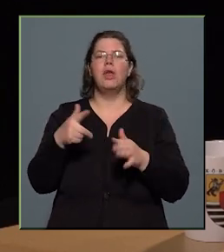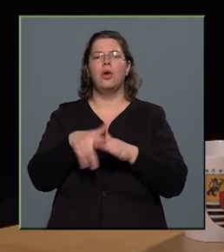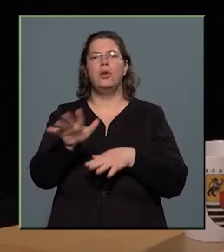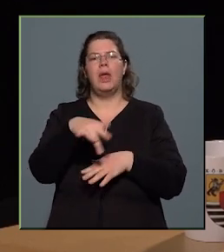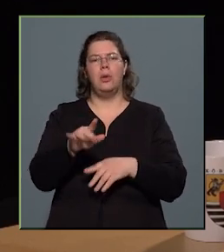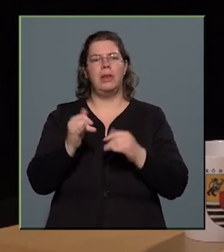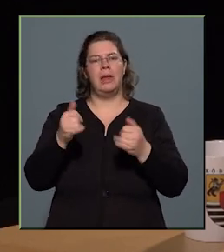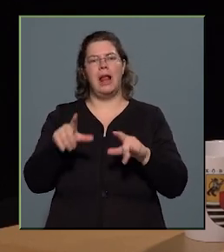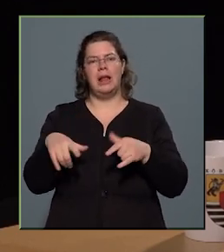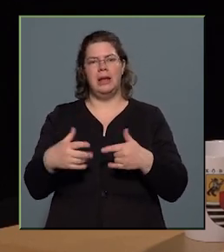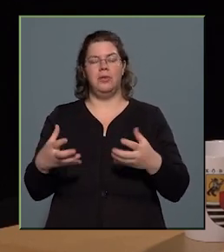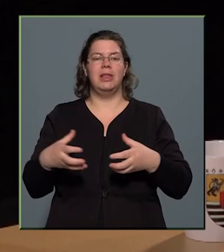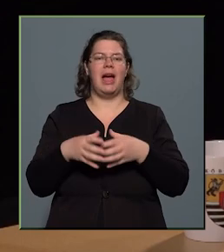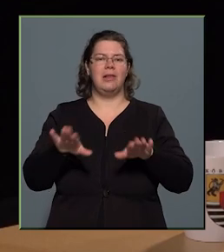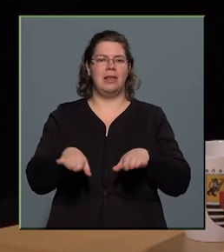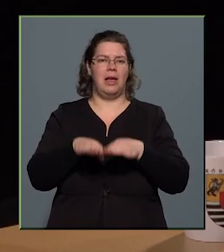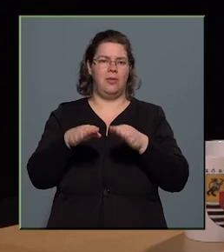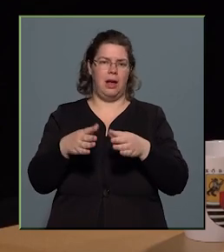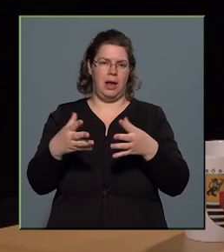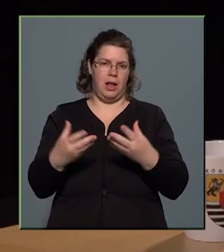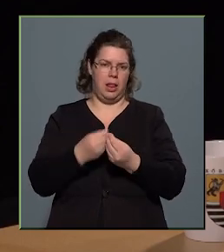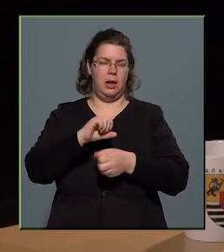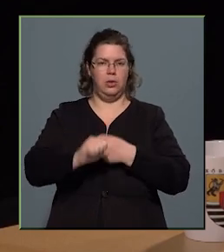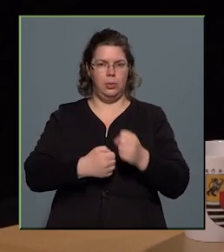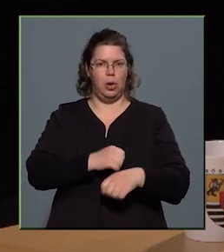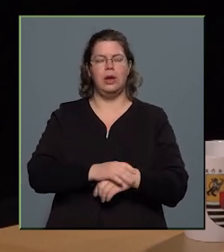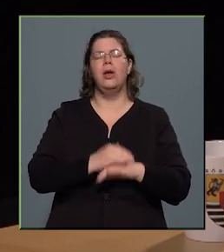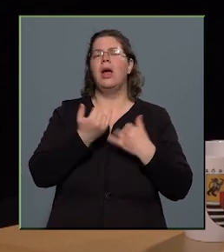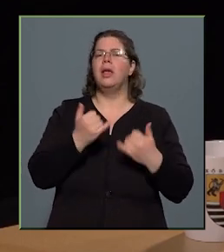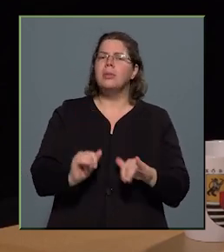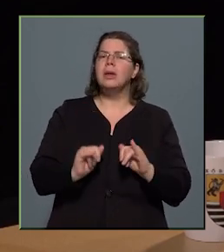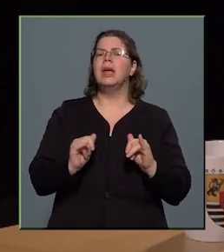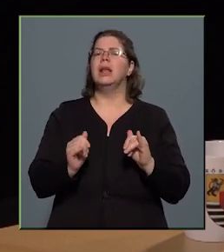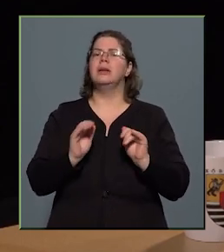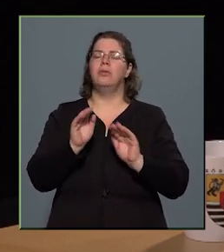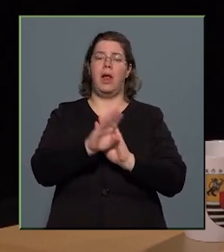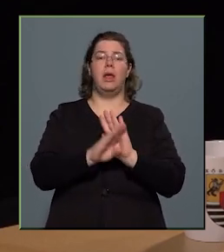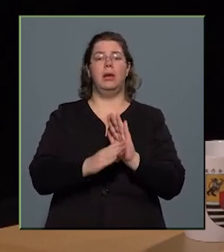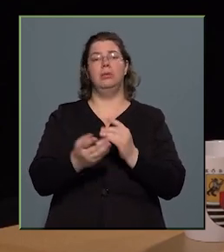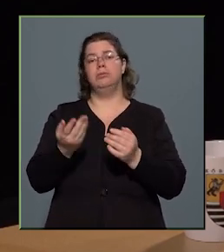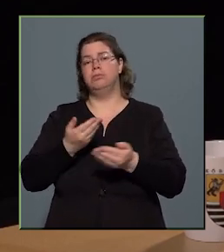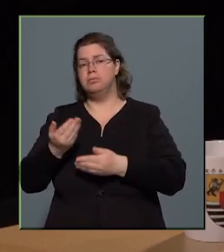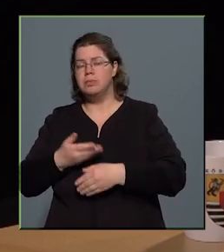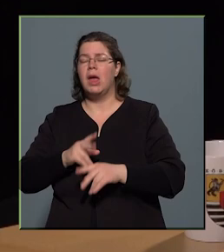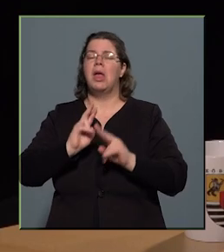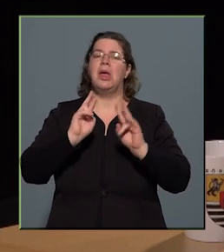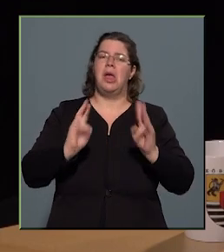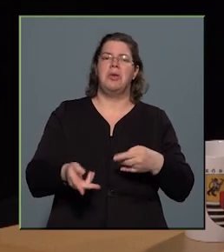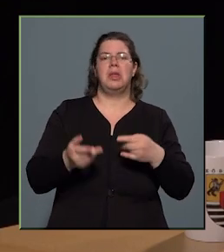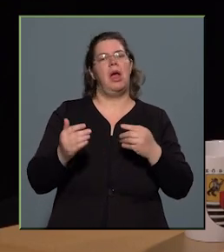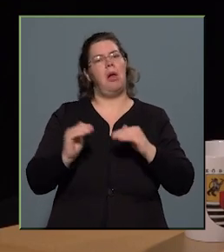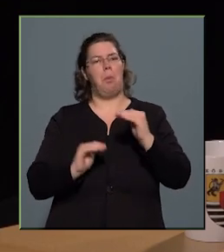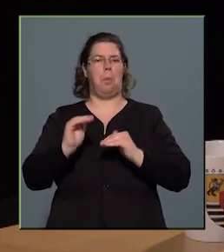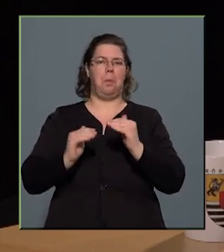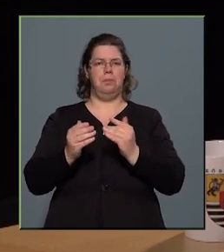társszervekkel való együttműködés, amelyek mind-mind feladatot rónak lánk. Ezeket kell összünkben tartani, és